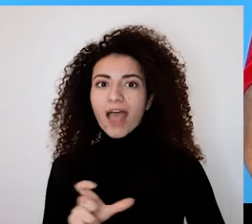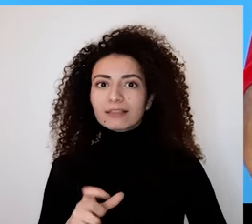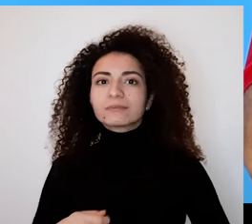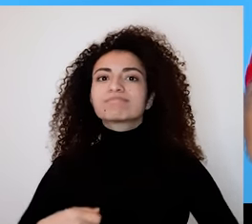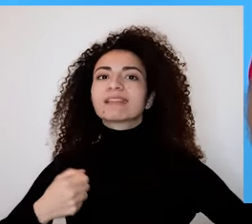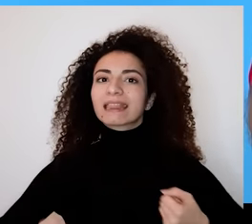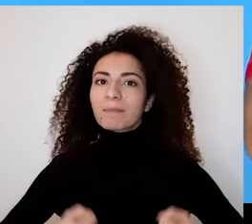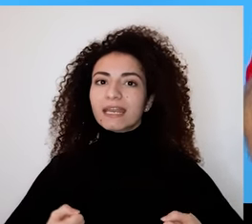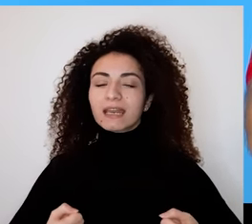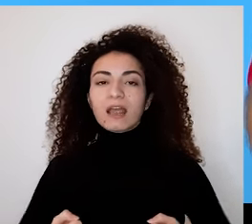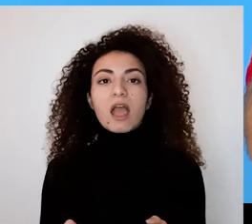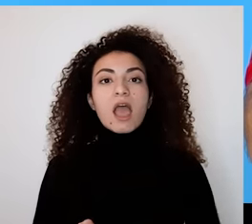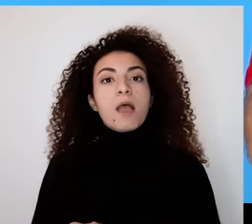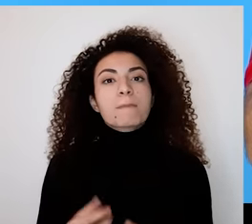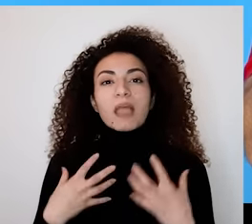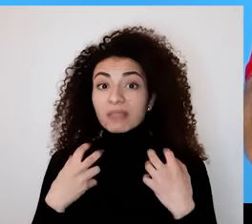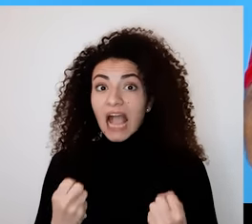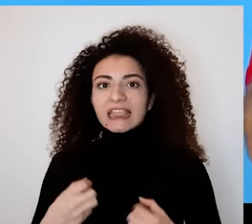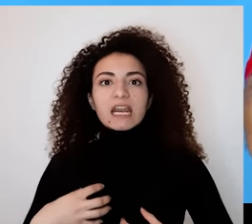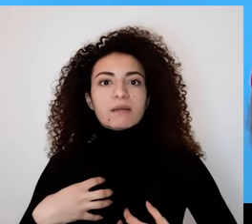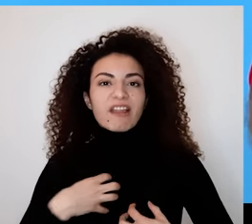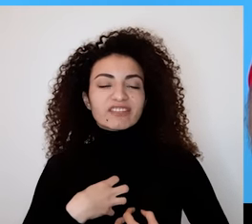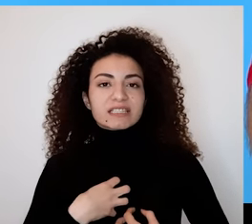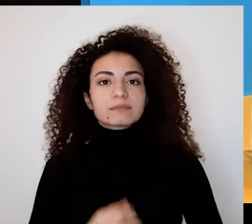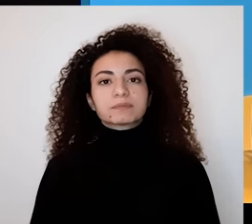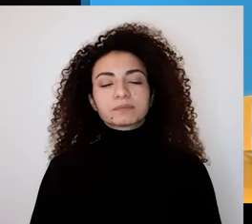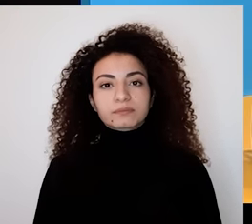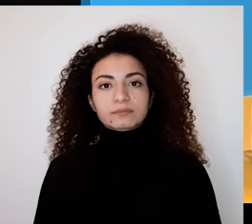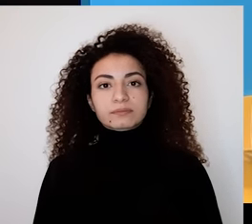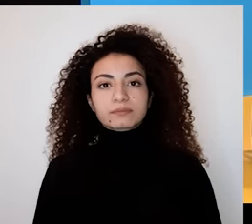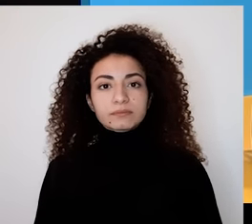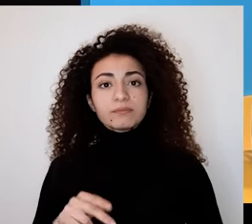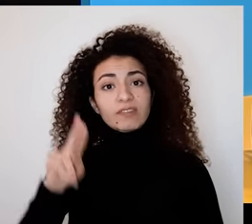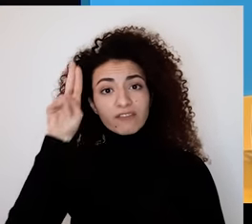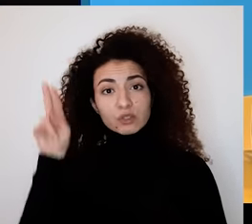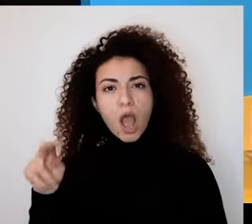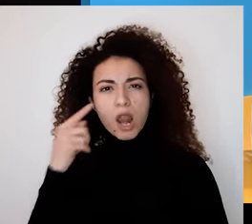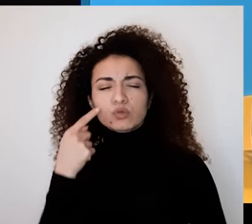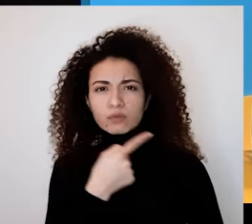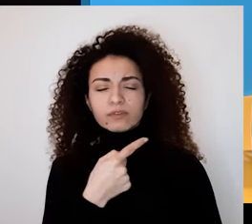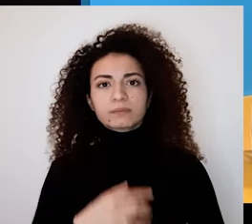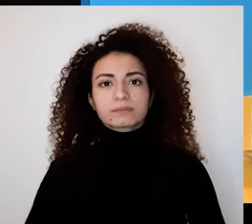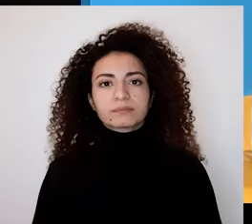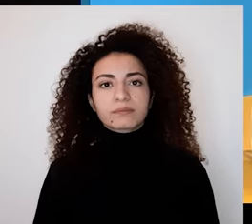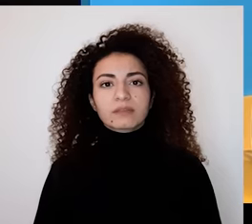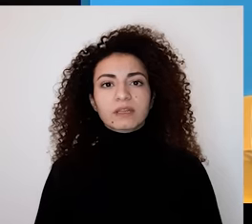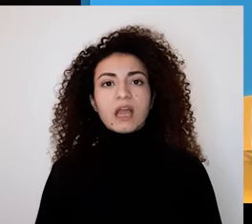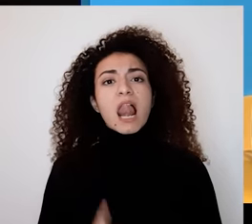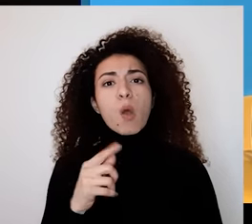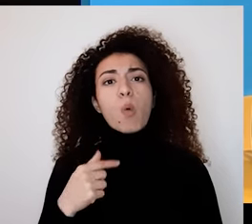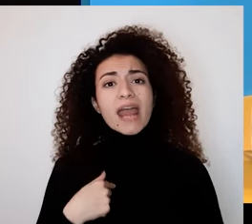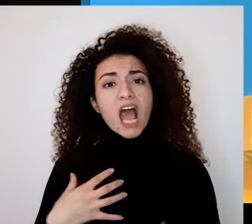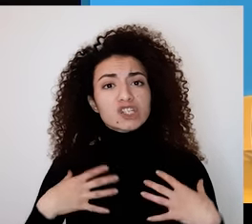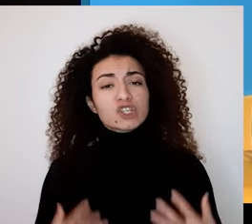نفسك الأسئلة عن الأمور اللي بتنظرينها لإله كنقص أو عجز لو كان جسمي صديق بيرفقني بكل يومياتي شو هي